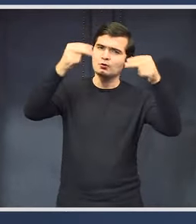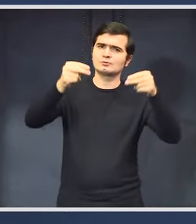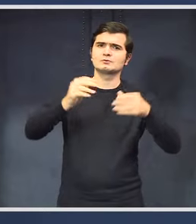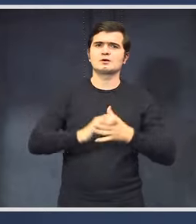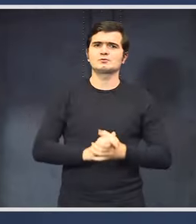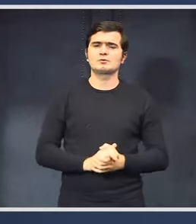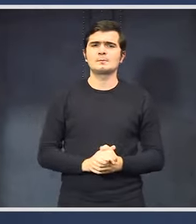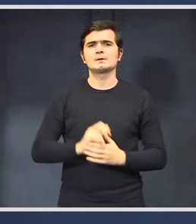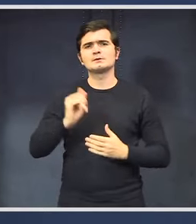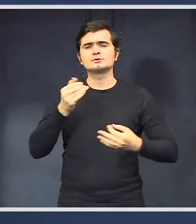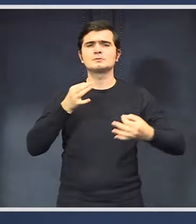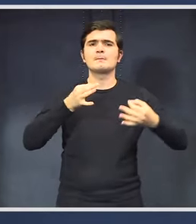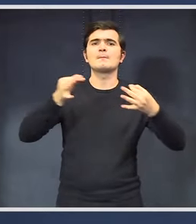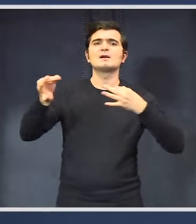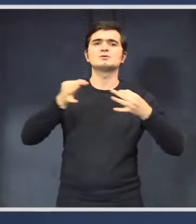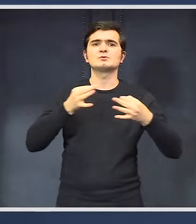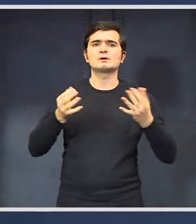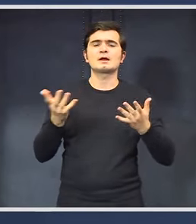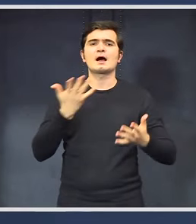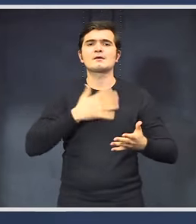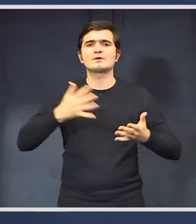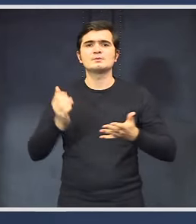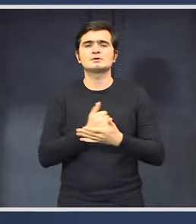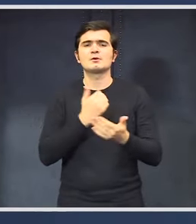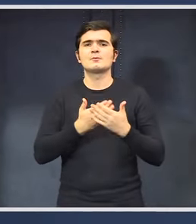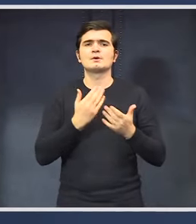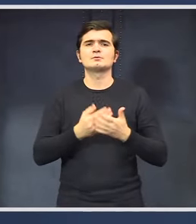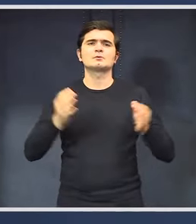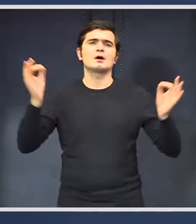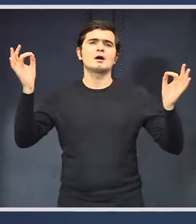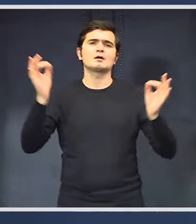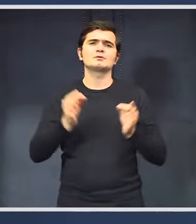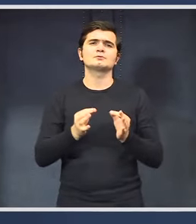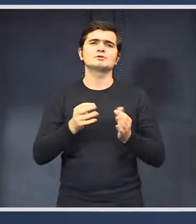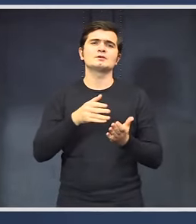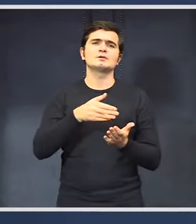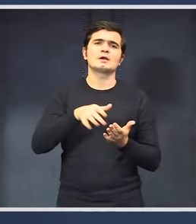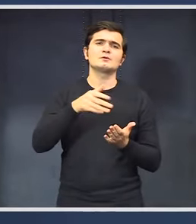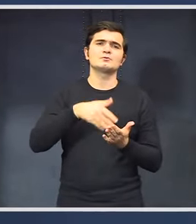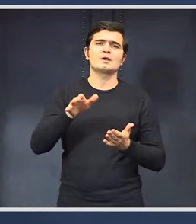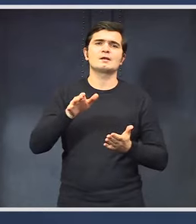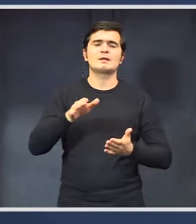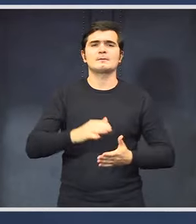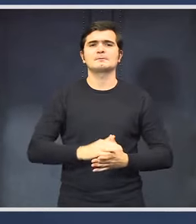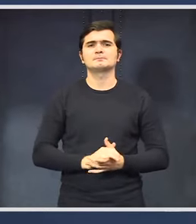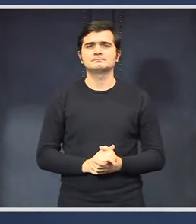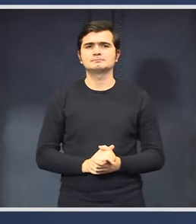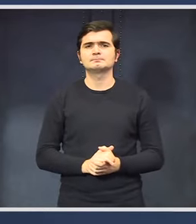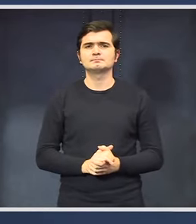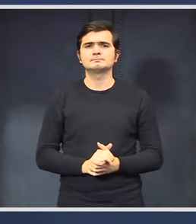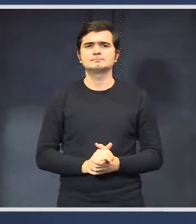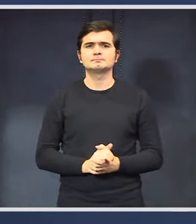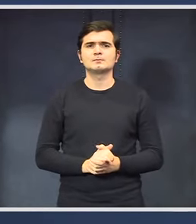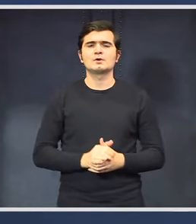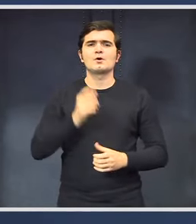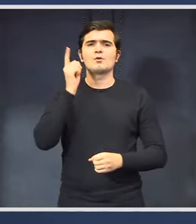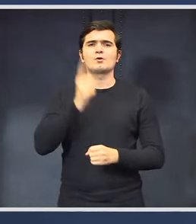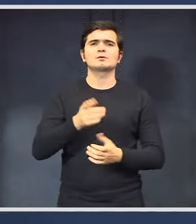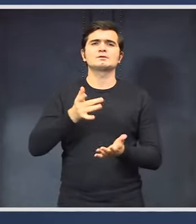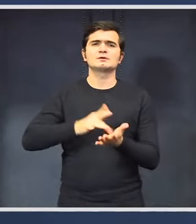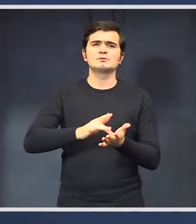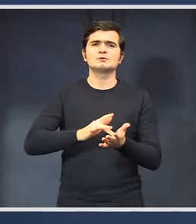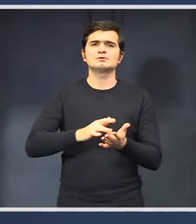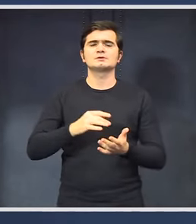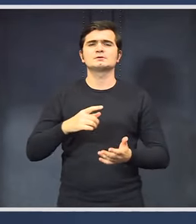măsurile pe care vrem să le luăm pentru a le duce din cheltuiele structurale. Ordonanța de urgență